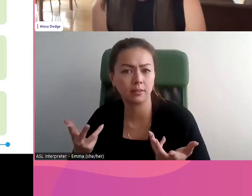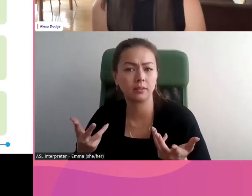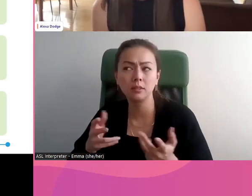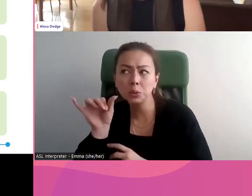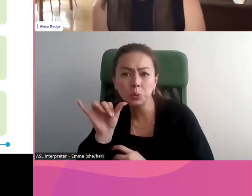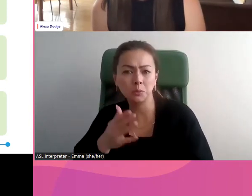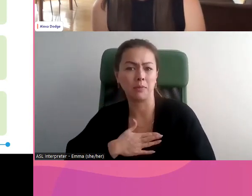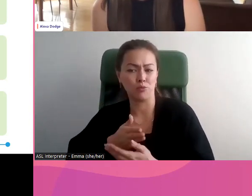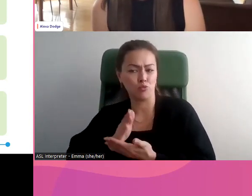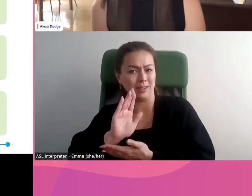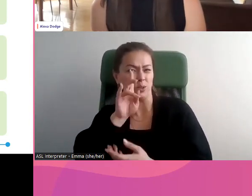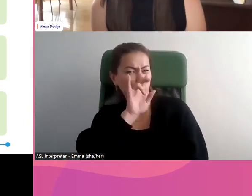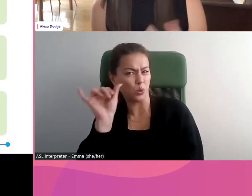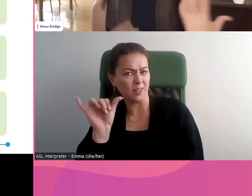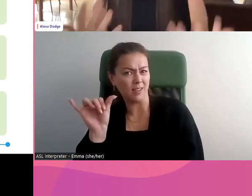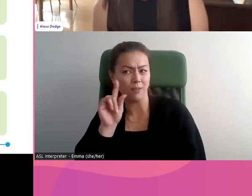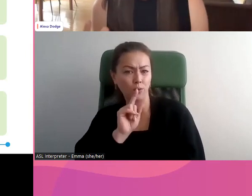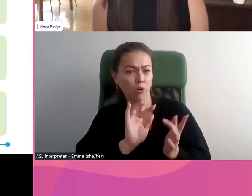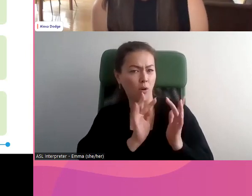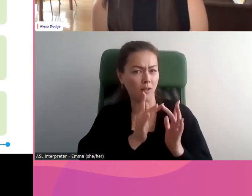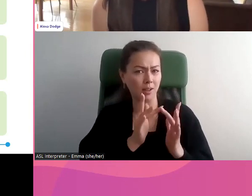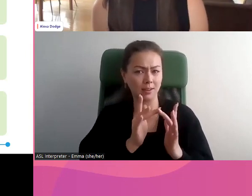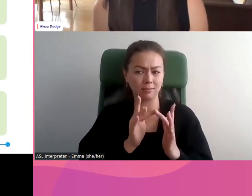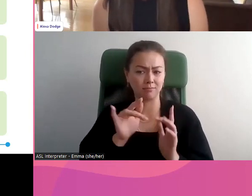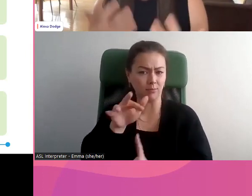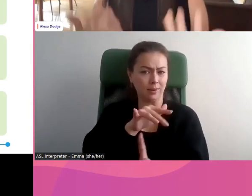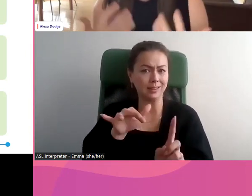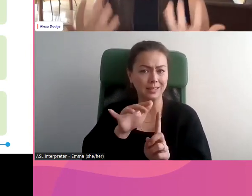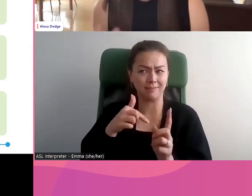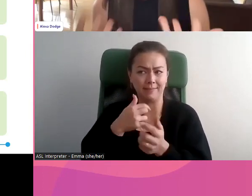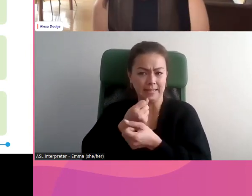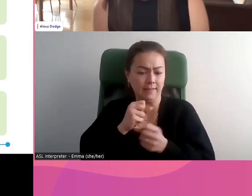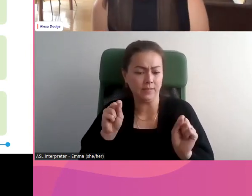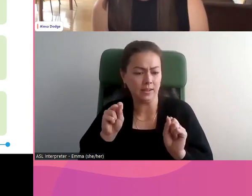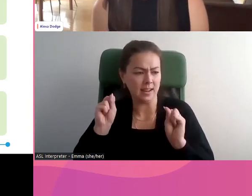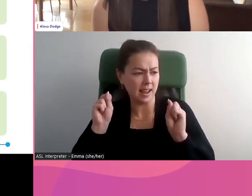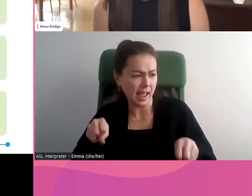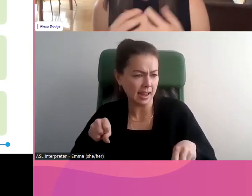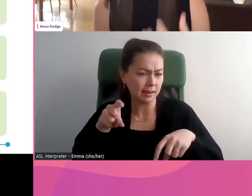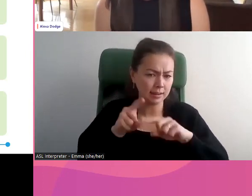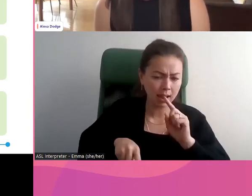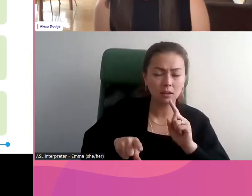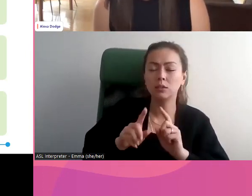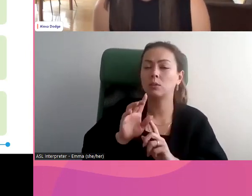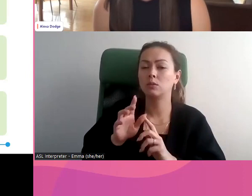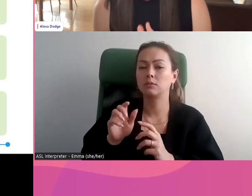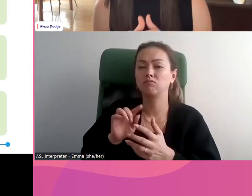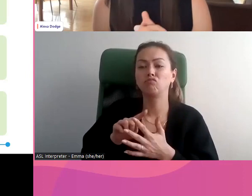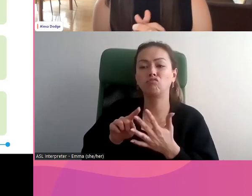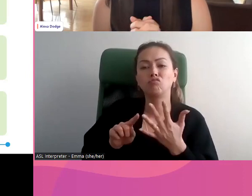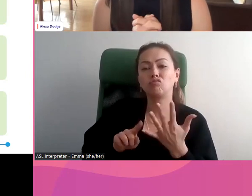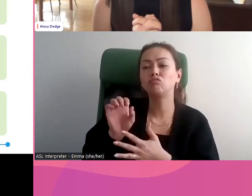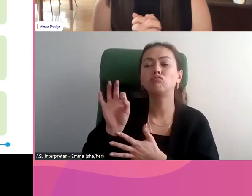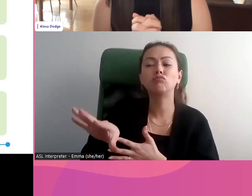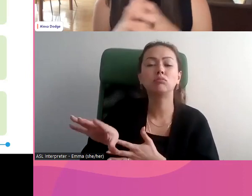Et quels sont leurs droits d'être en sécurité dans les espaces en ligne? Alors, nous voulons qu'ils pensent à ce qu'ils affichent et ce qu'ils